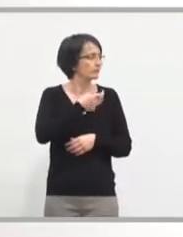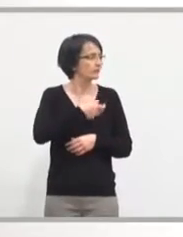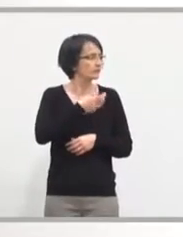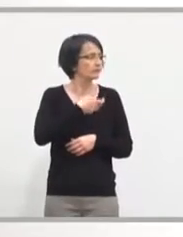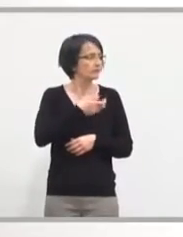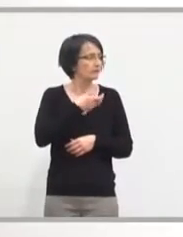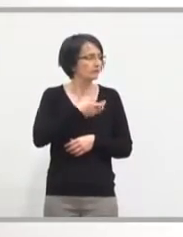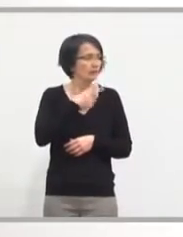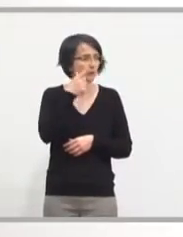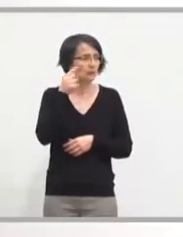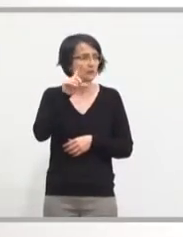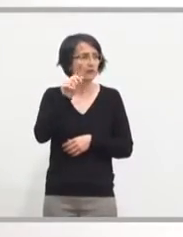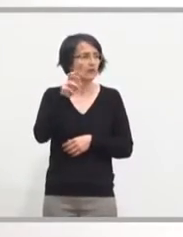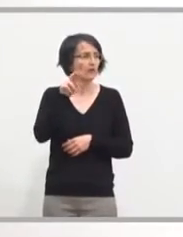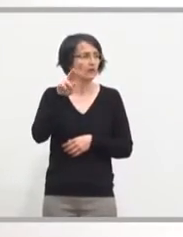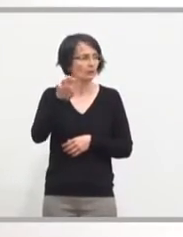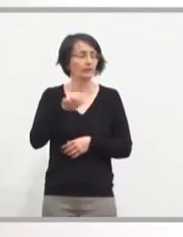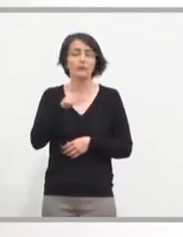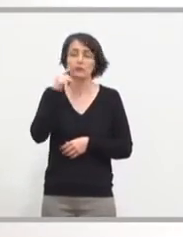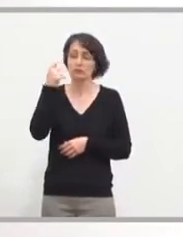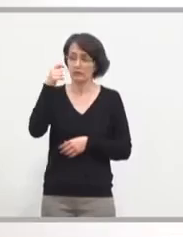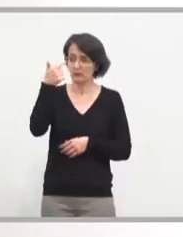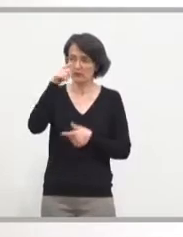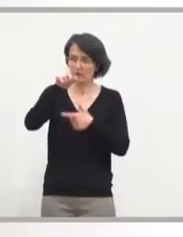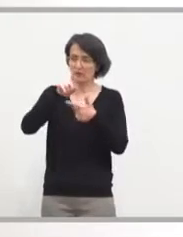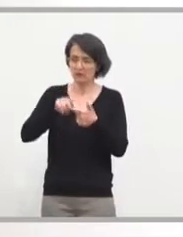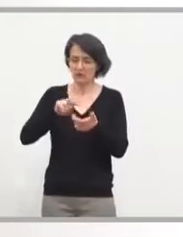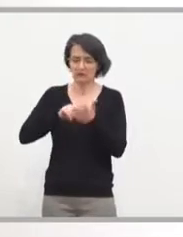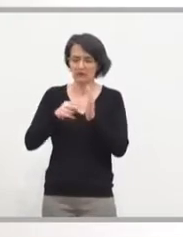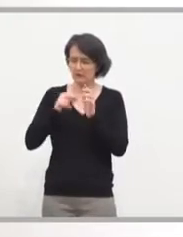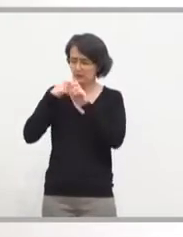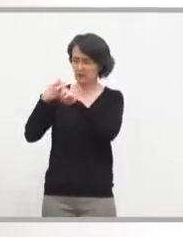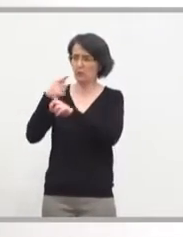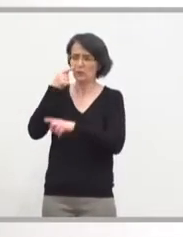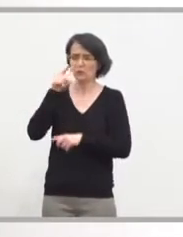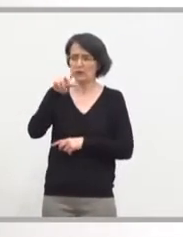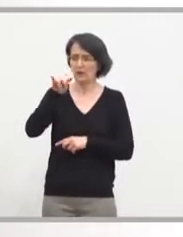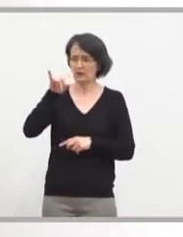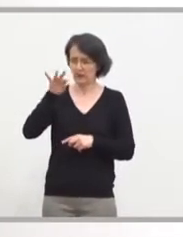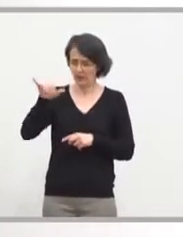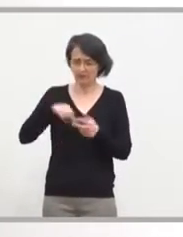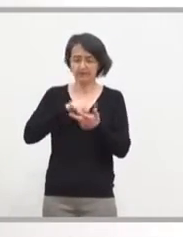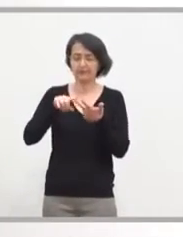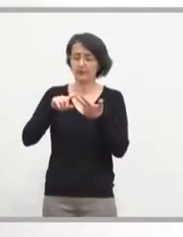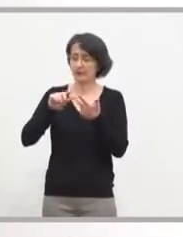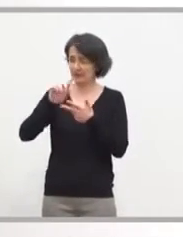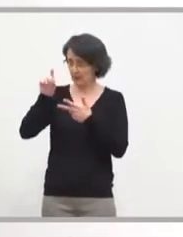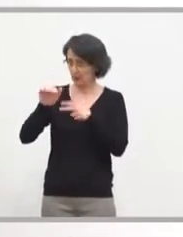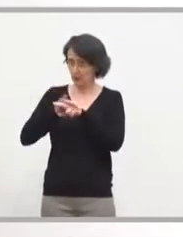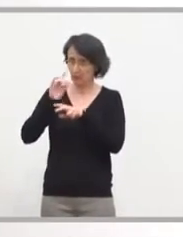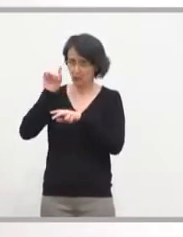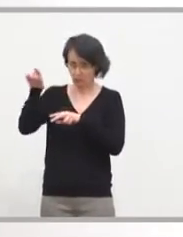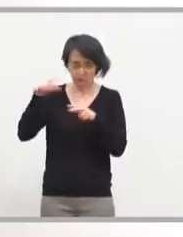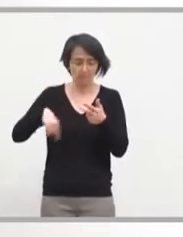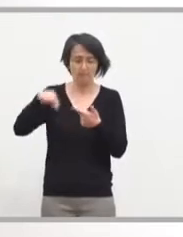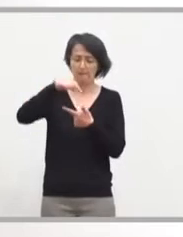Monsieur le Président, deux questions. Une question purement technique pour M. Levita et une question politique pour vous. Sur la question technique, est-ce qu'il